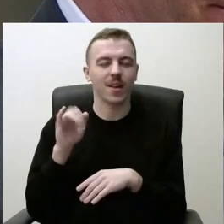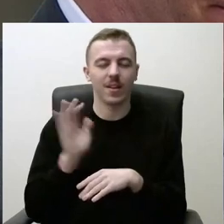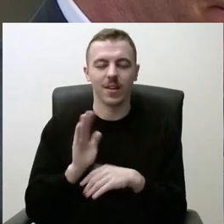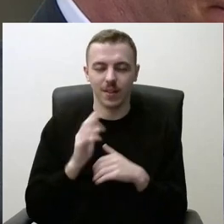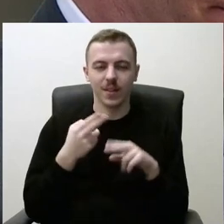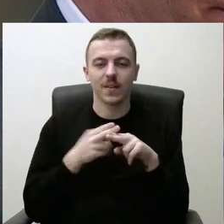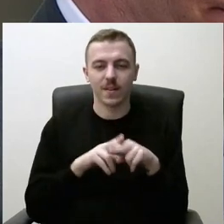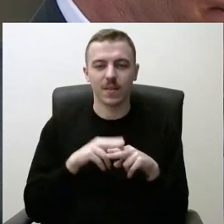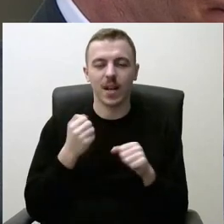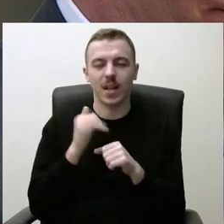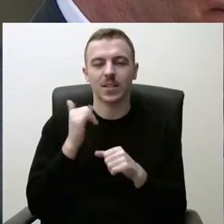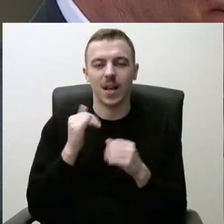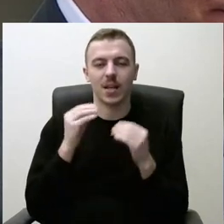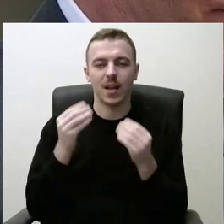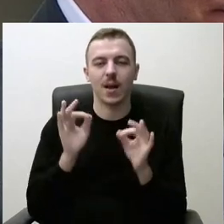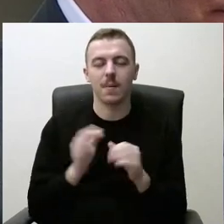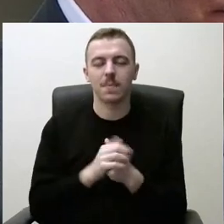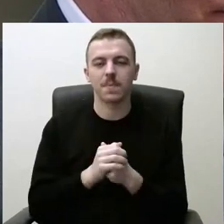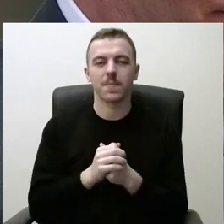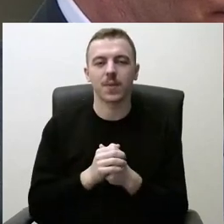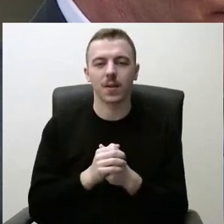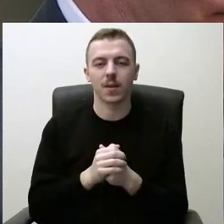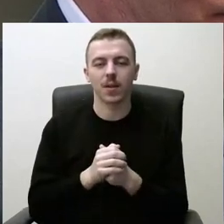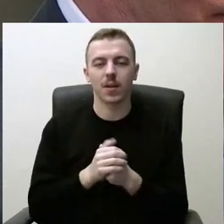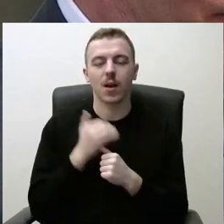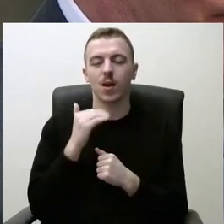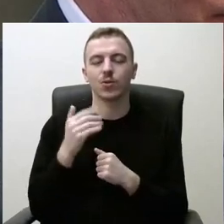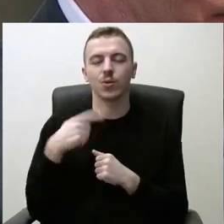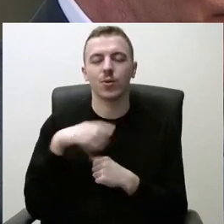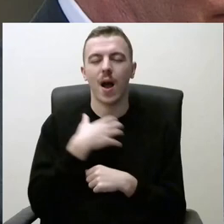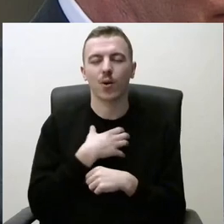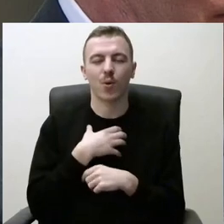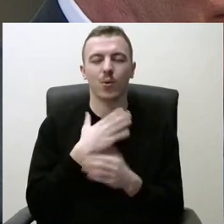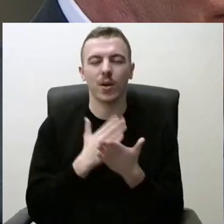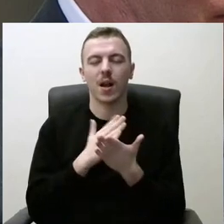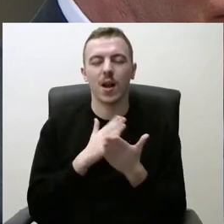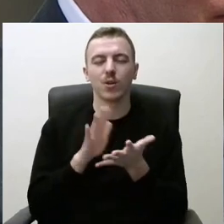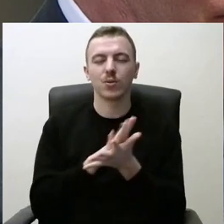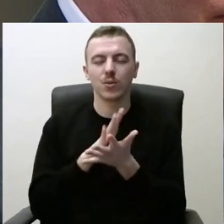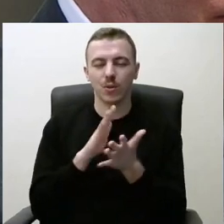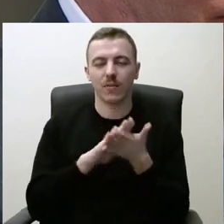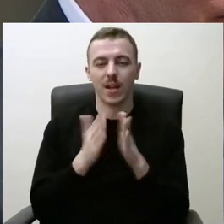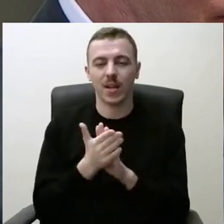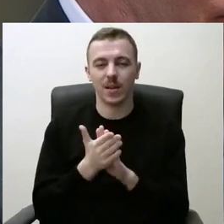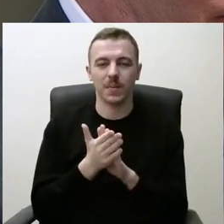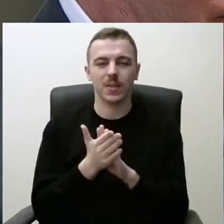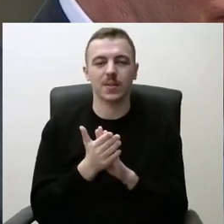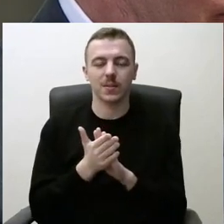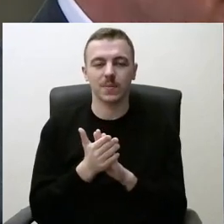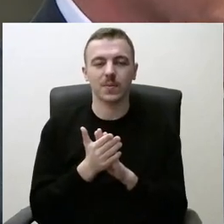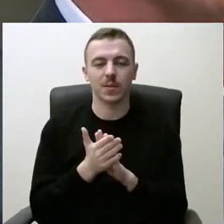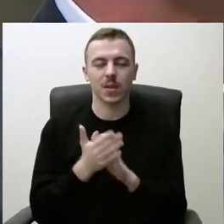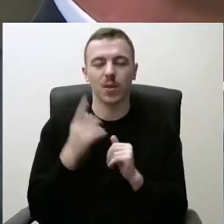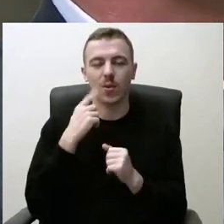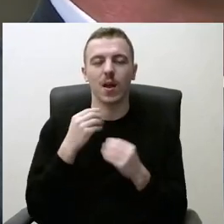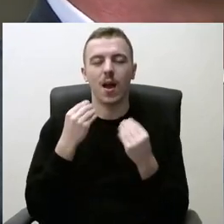suteikti sąlygas. Žinoma, mums labai aktualu atliekų tvarkimas, tai sieksime įdėkti